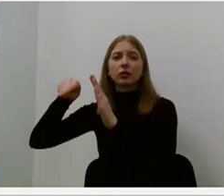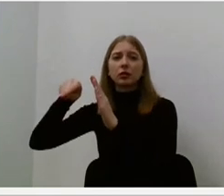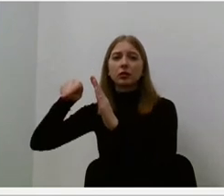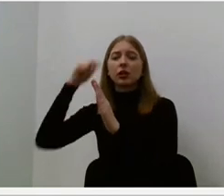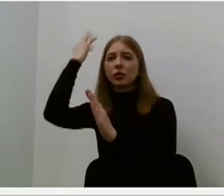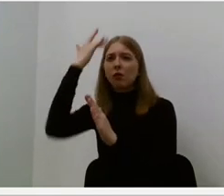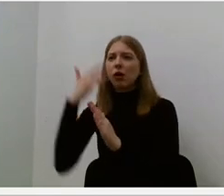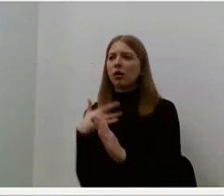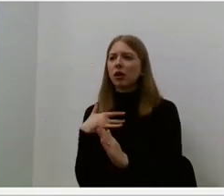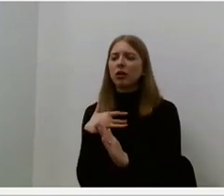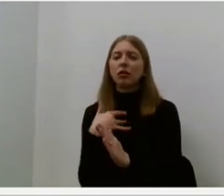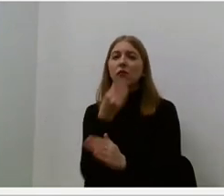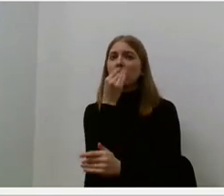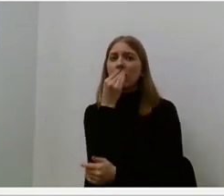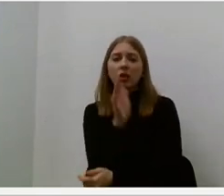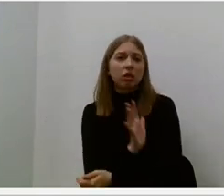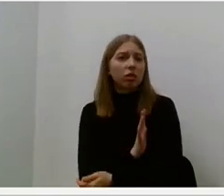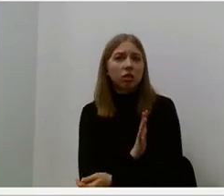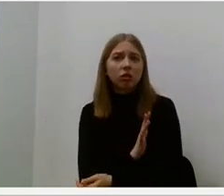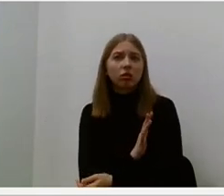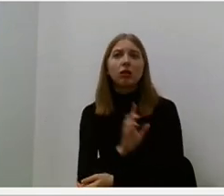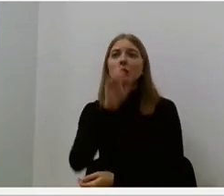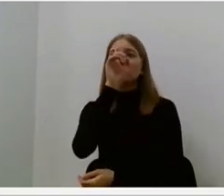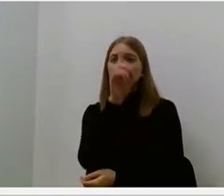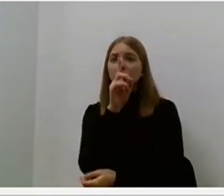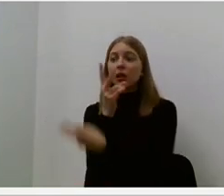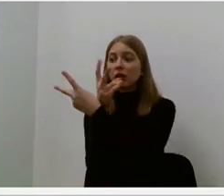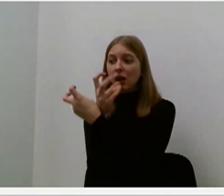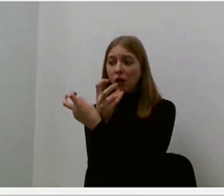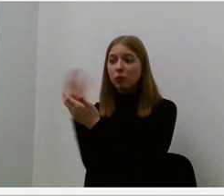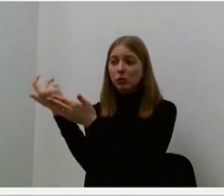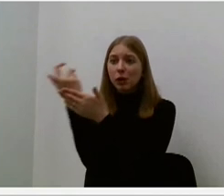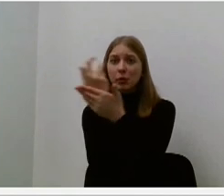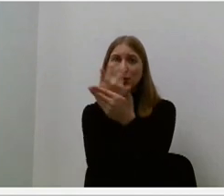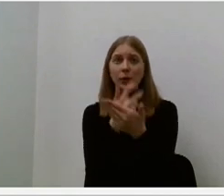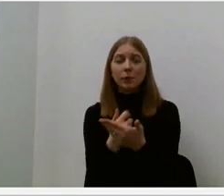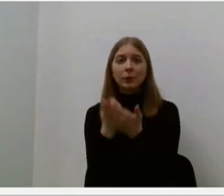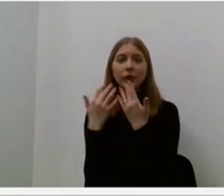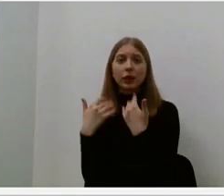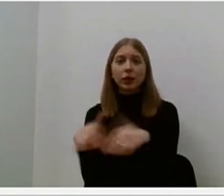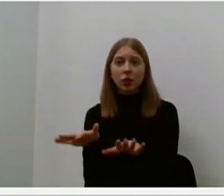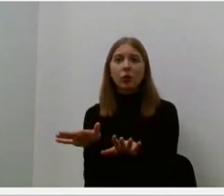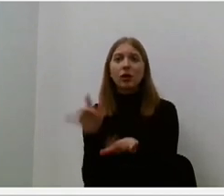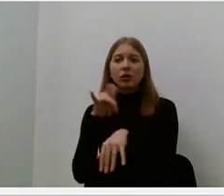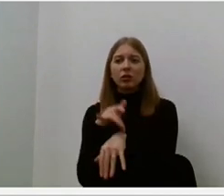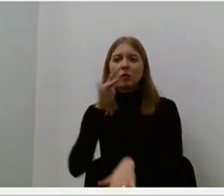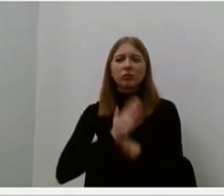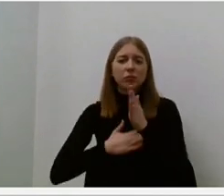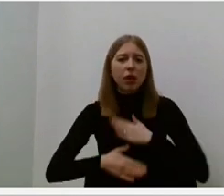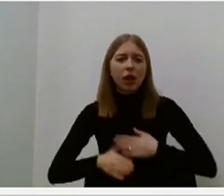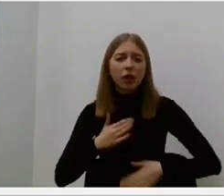valgyti negalėsiu. Bet kada mes tuos kaulikus turėjom, savo rankose buvo labai mėla. Aš nieko